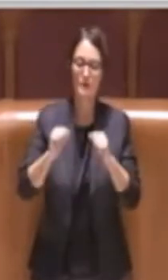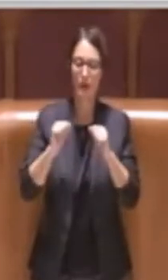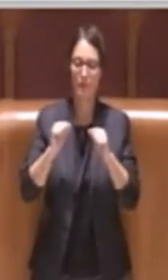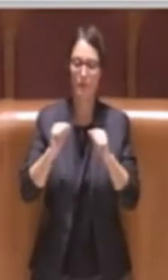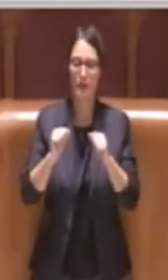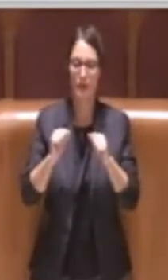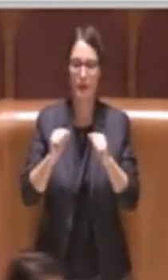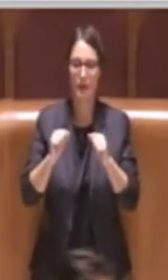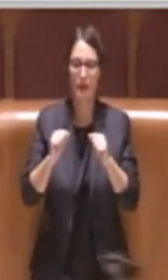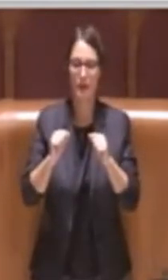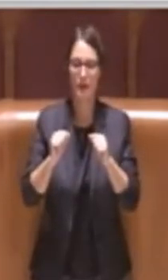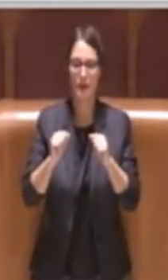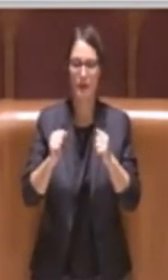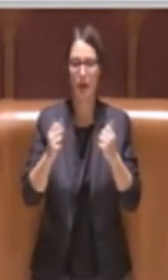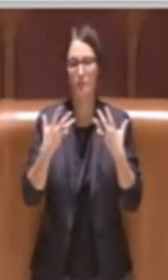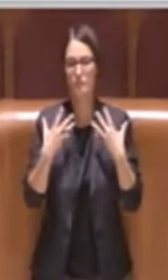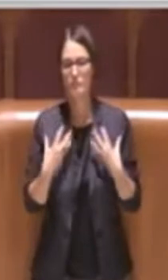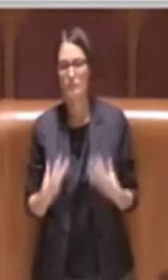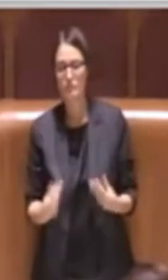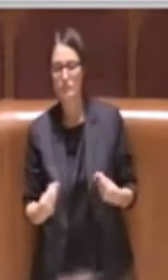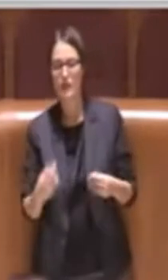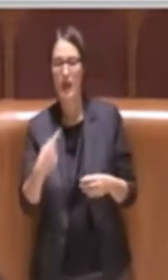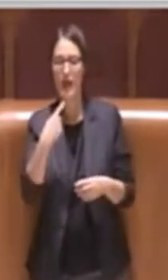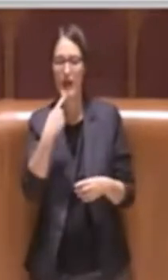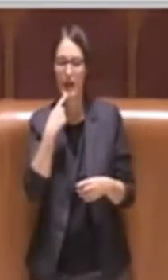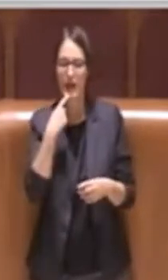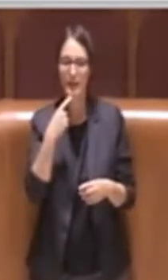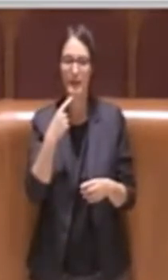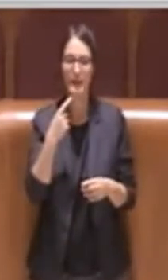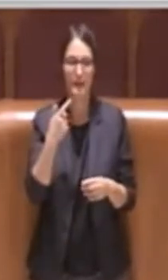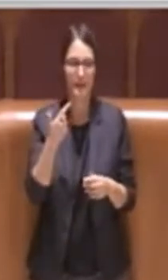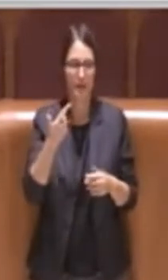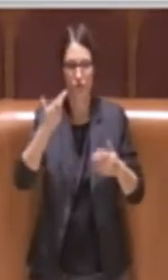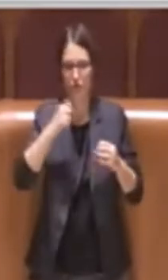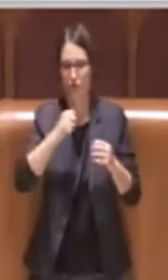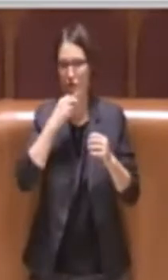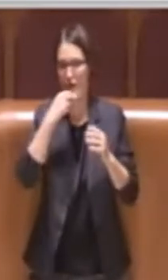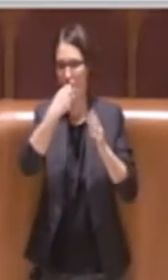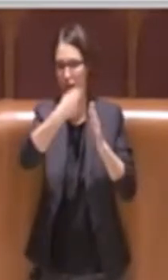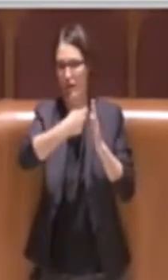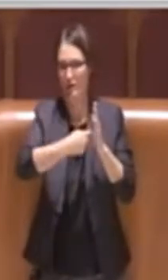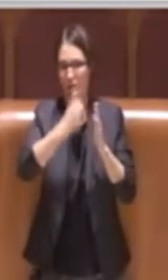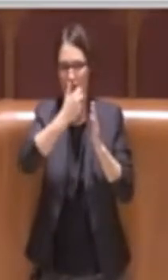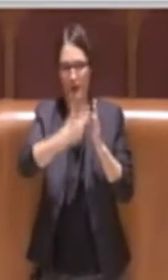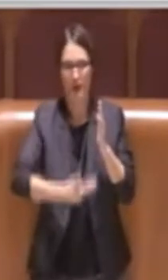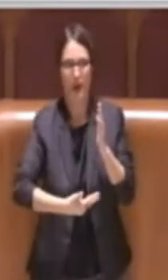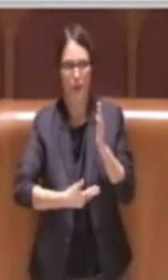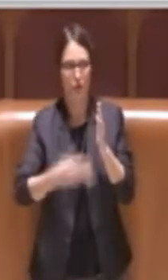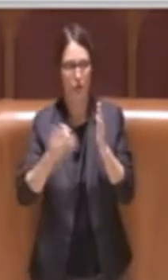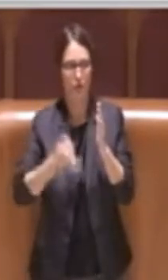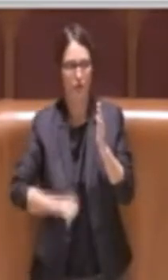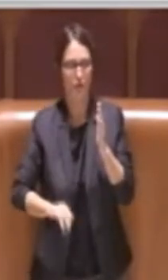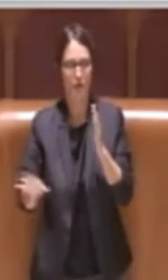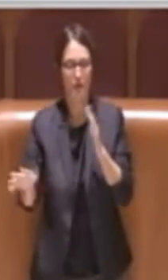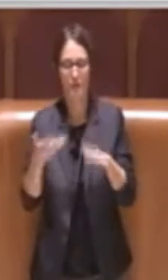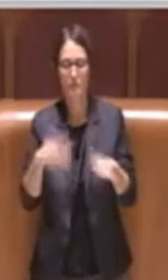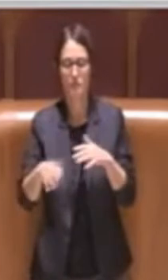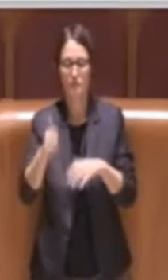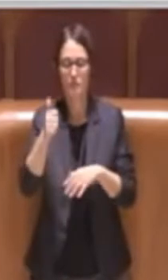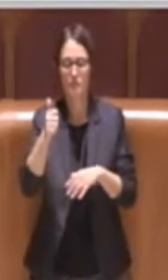tutti coloro che sono risultati in graduatoria, nella graduatoria finale che ricordiamo sono circa 1.030